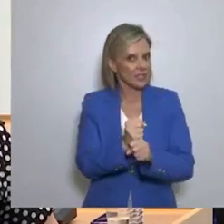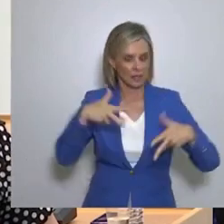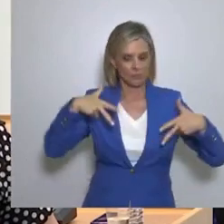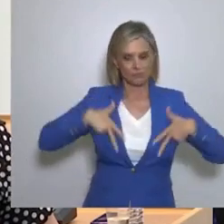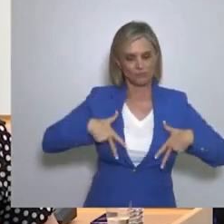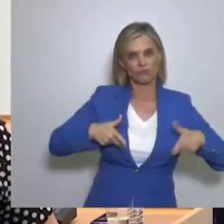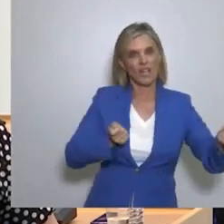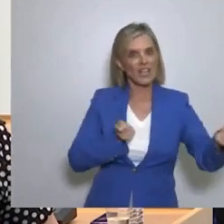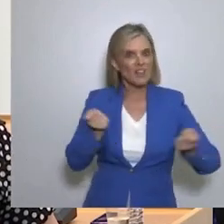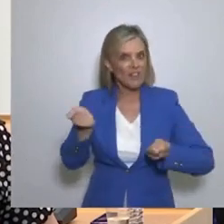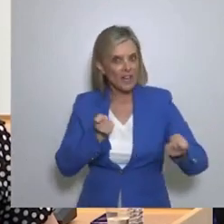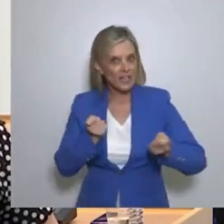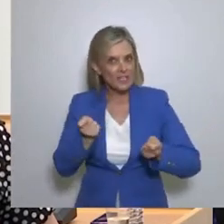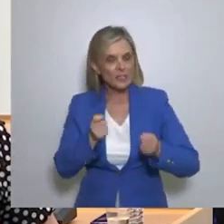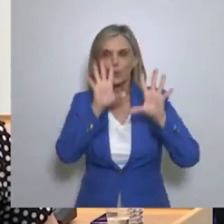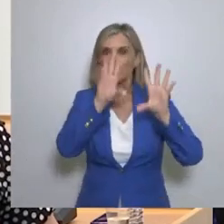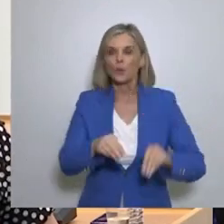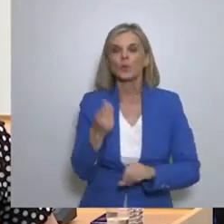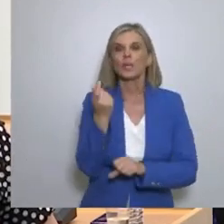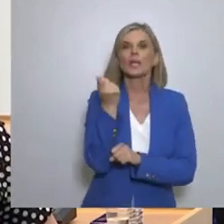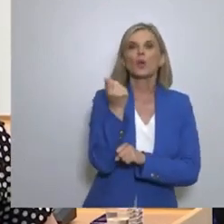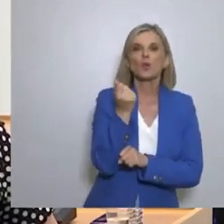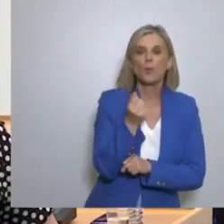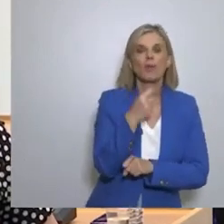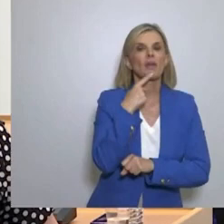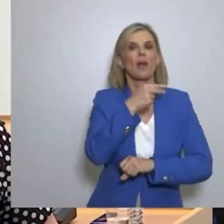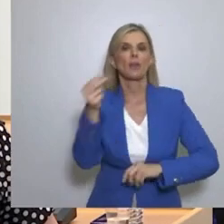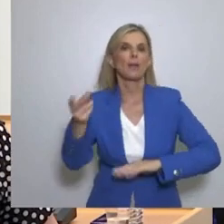Σας ευχαριστώ.